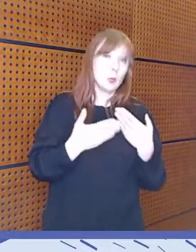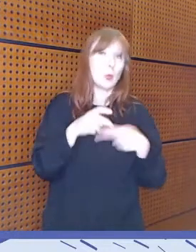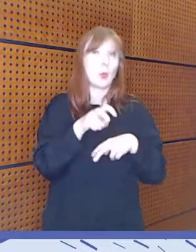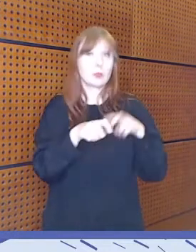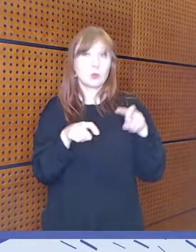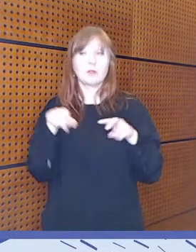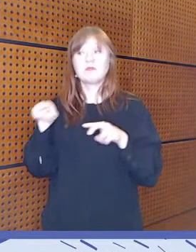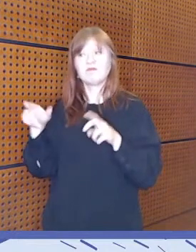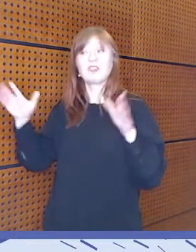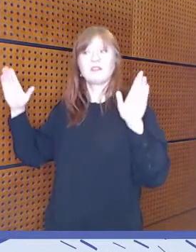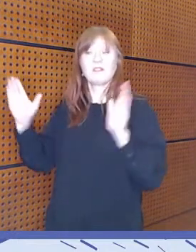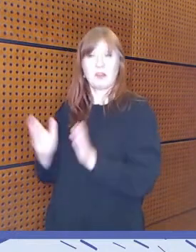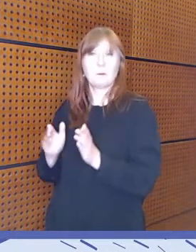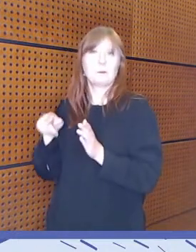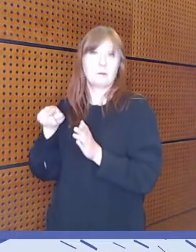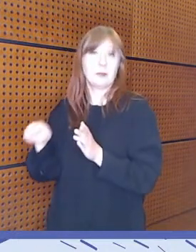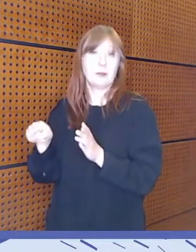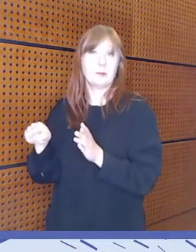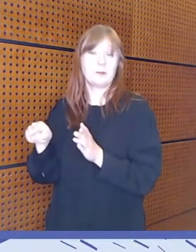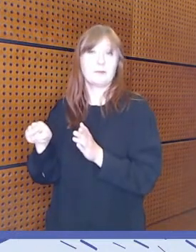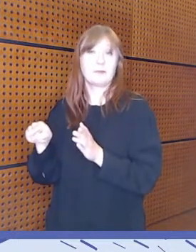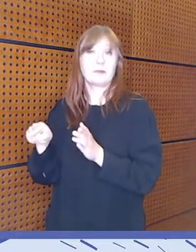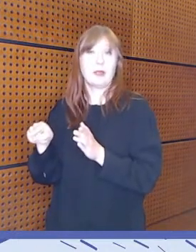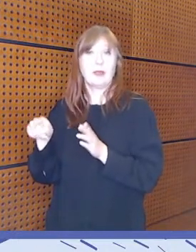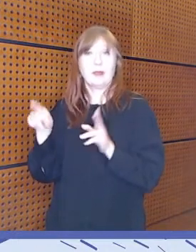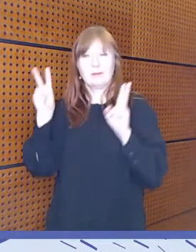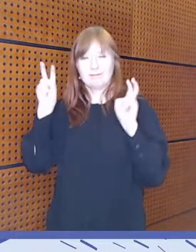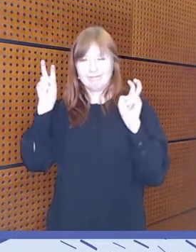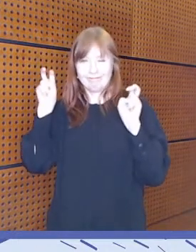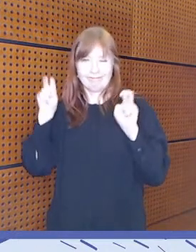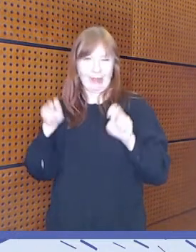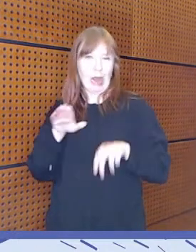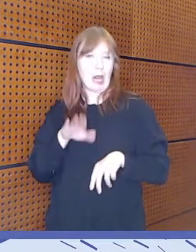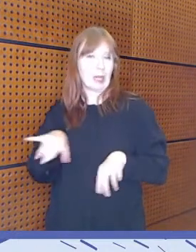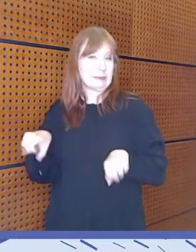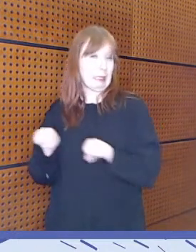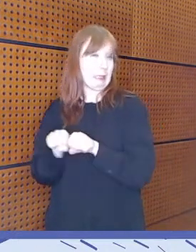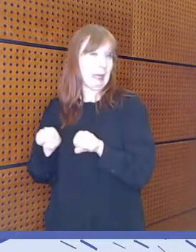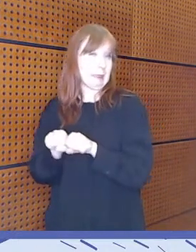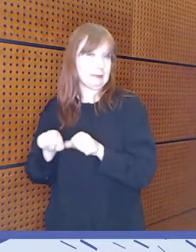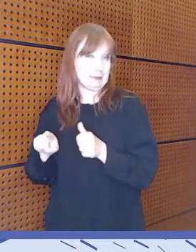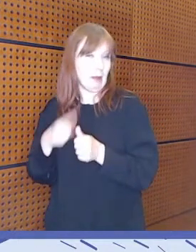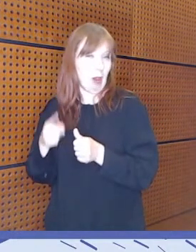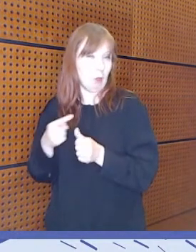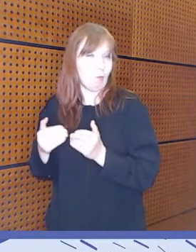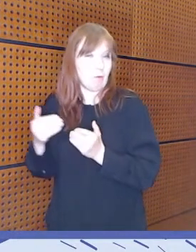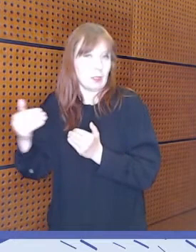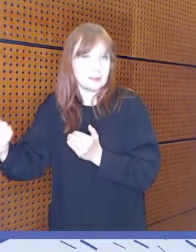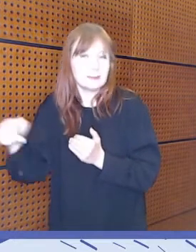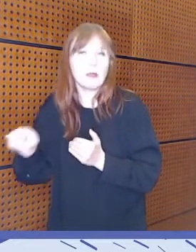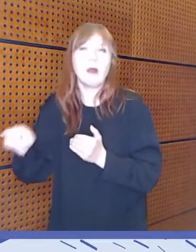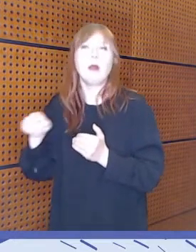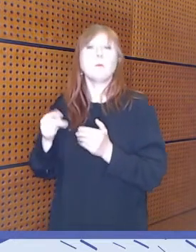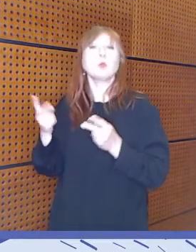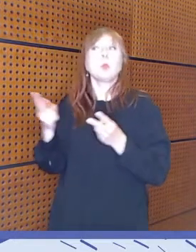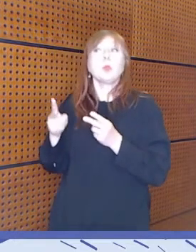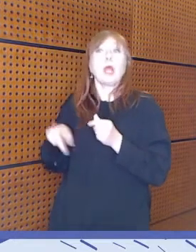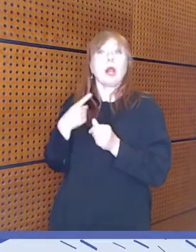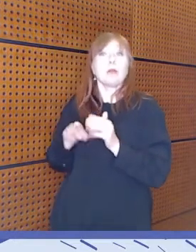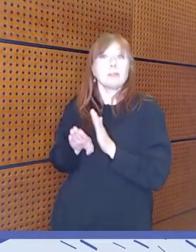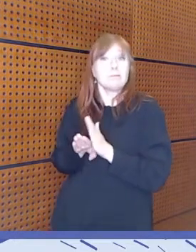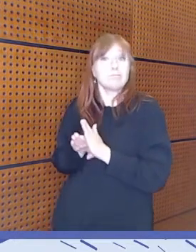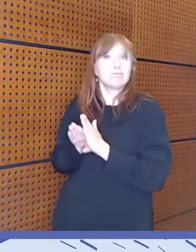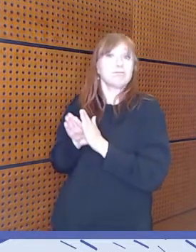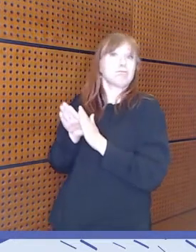Se on sillä lailla, voisiko sanoa, osittain ehkä lasten kengissä, mutta toki siellä on sitten ollut tämmöistä nousukiitoa, vauhti